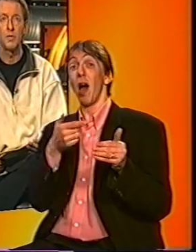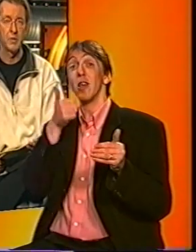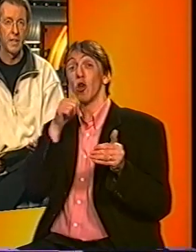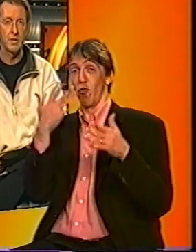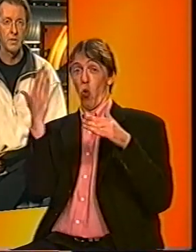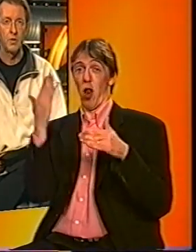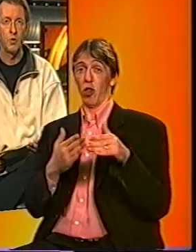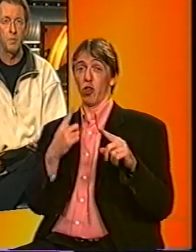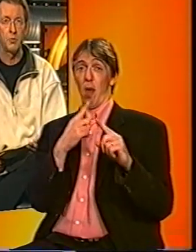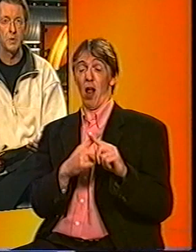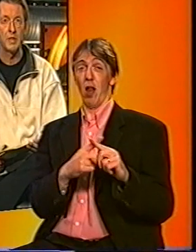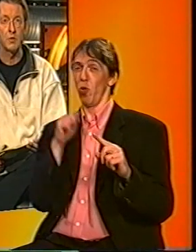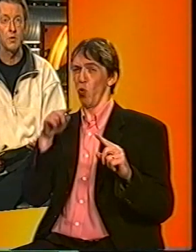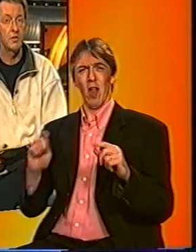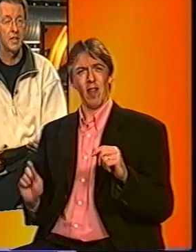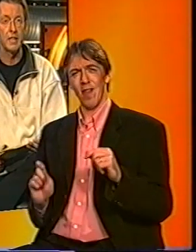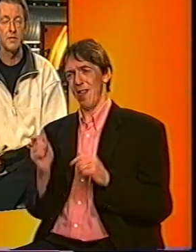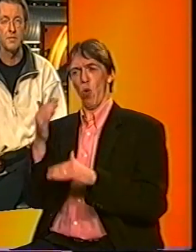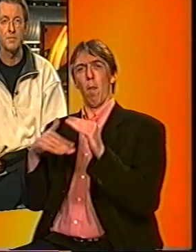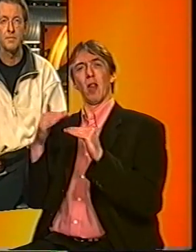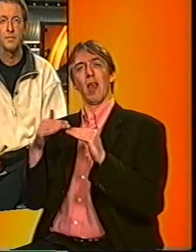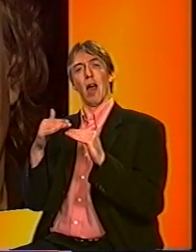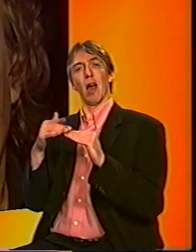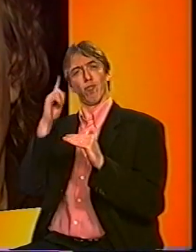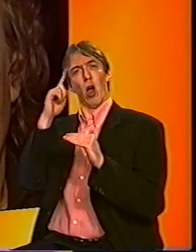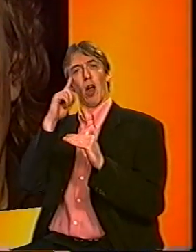film gewelddadig of bijvoorbeeld juist gezellig is.